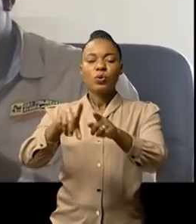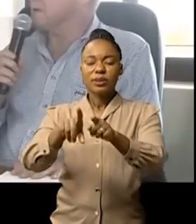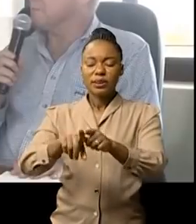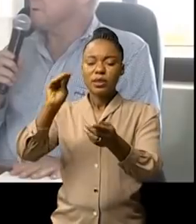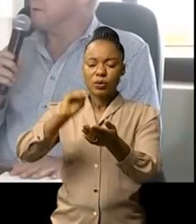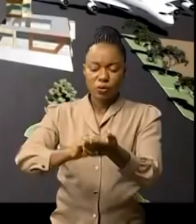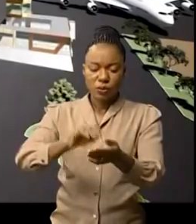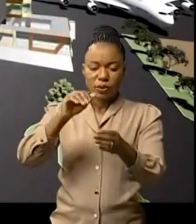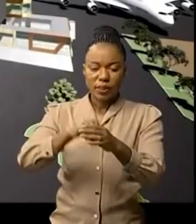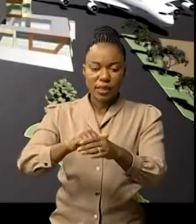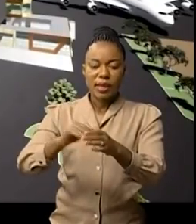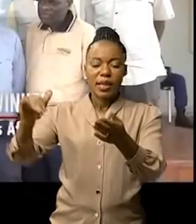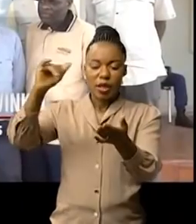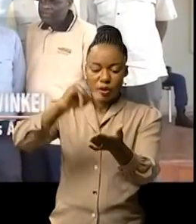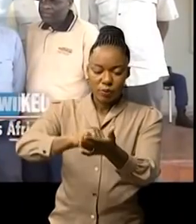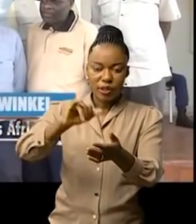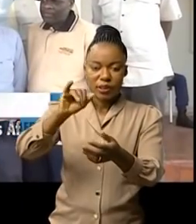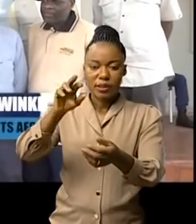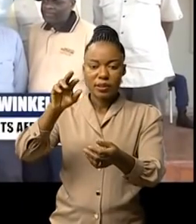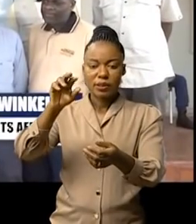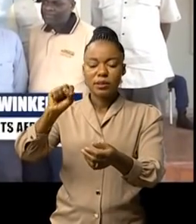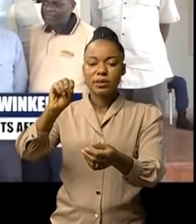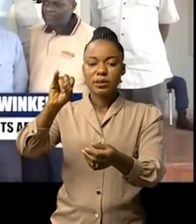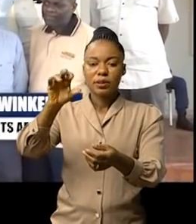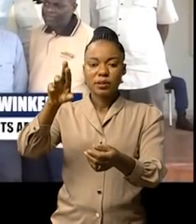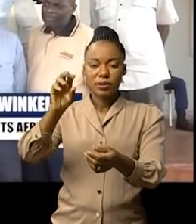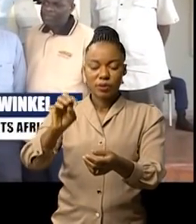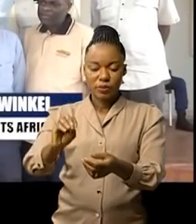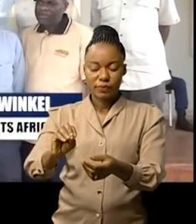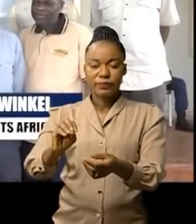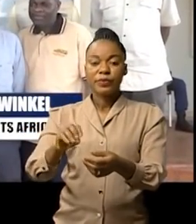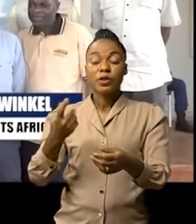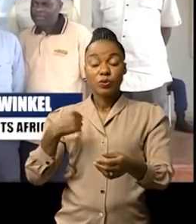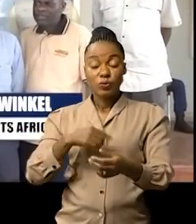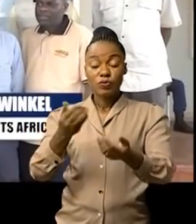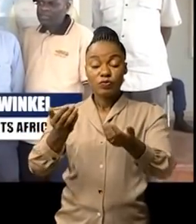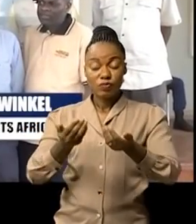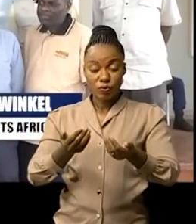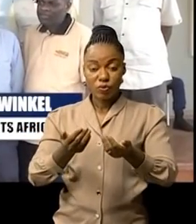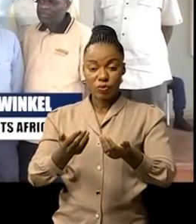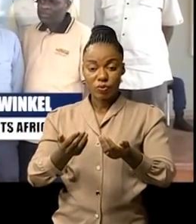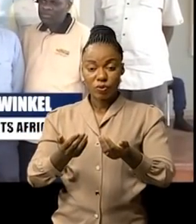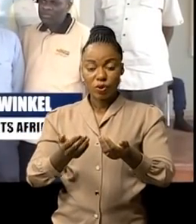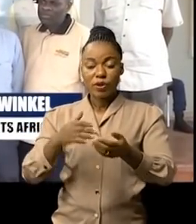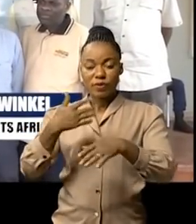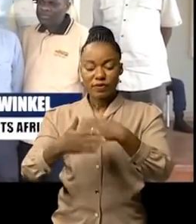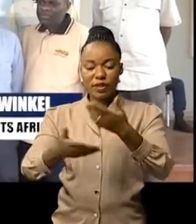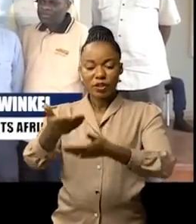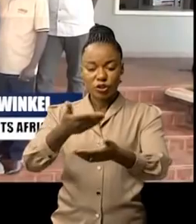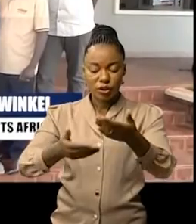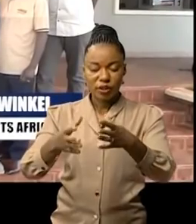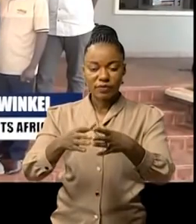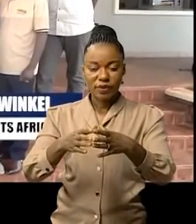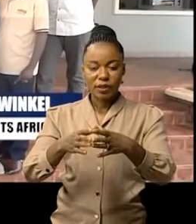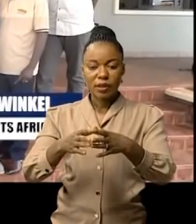'Issyro-Mattari. Nous voudrions partager nos expériences avec nos compatriotes congolais